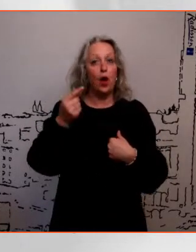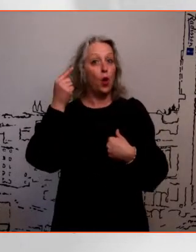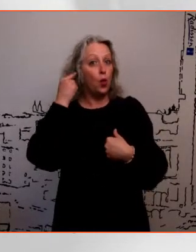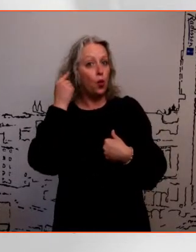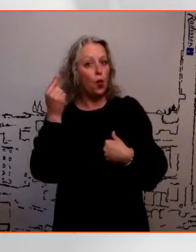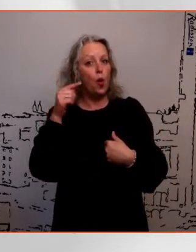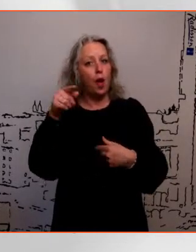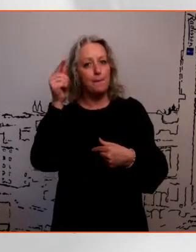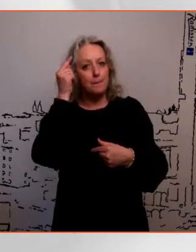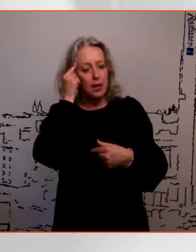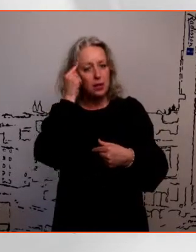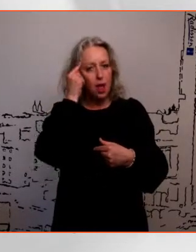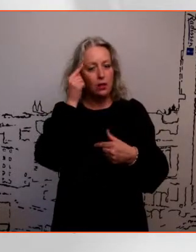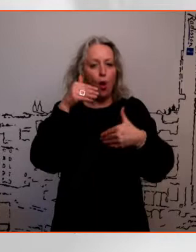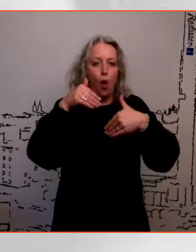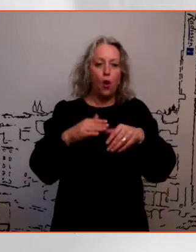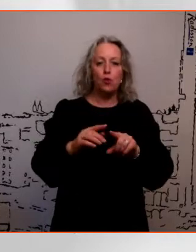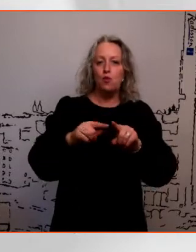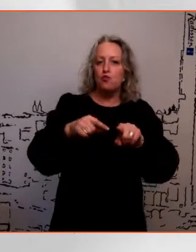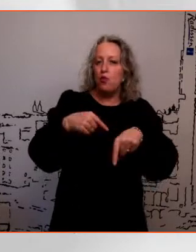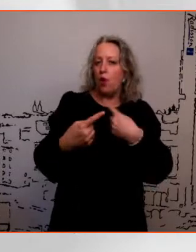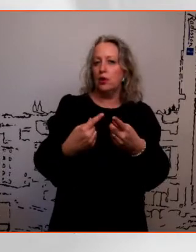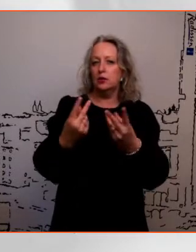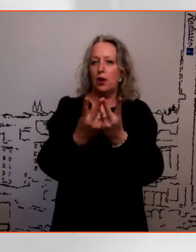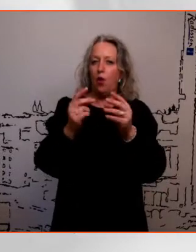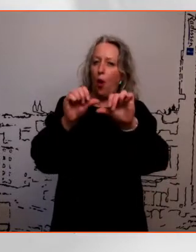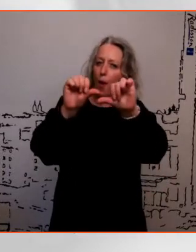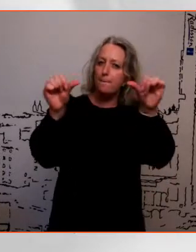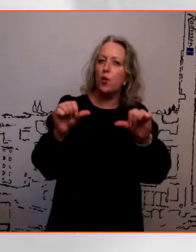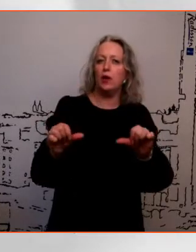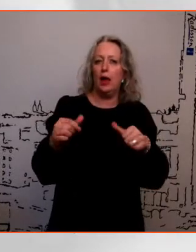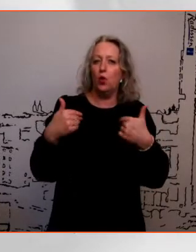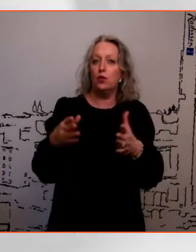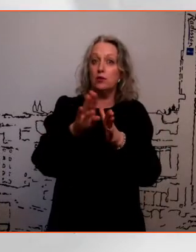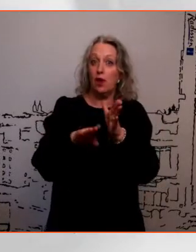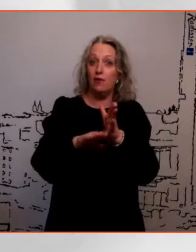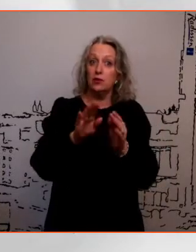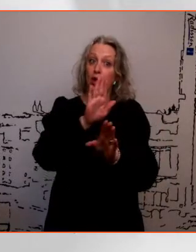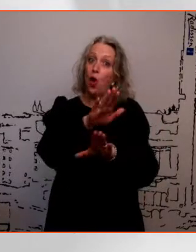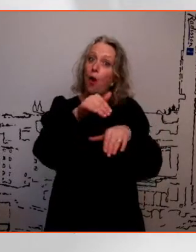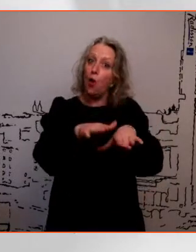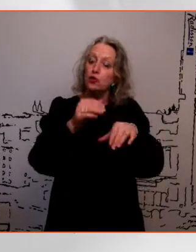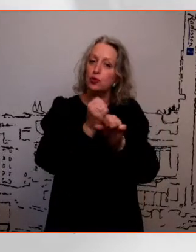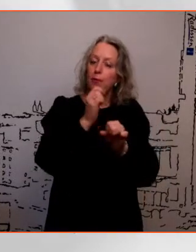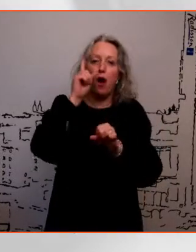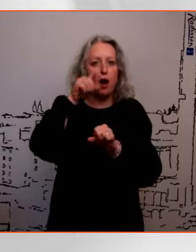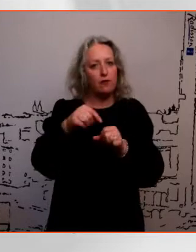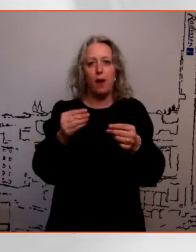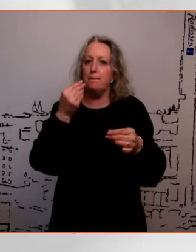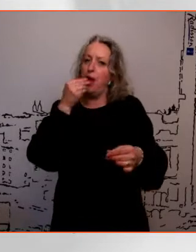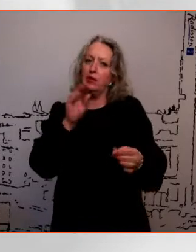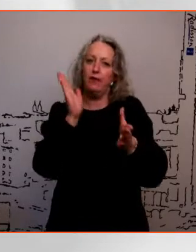siis see otsustustprotsessi selline mudel, kuidas sa tavaliselt toimid, ma arvan, väga hästi pädeb.